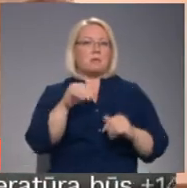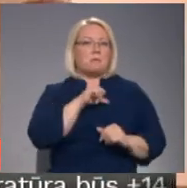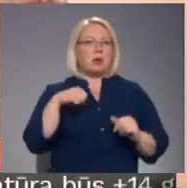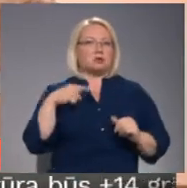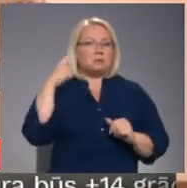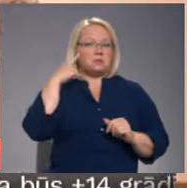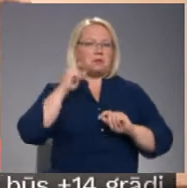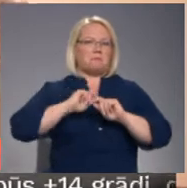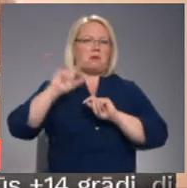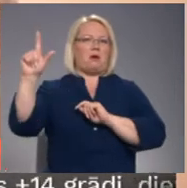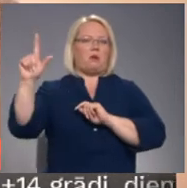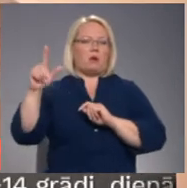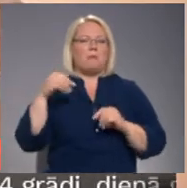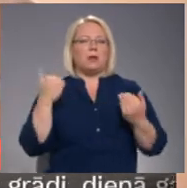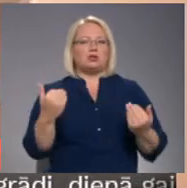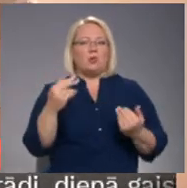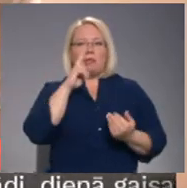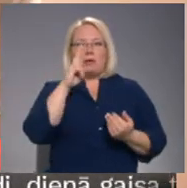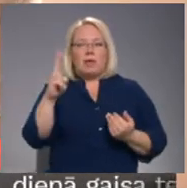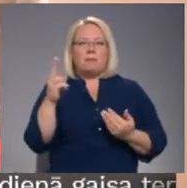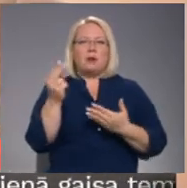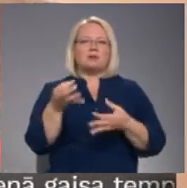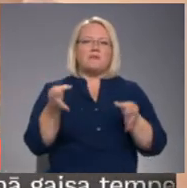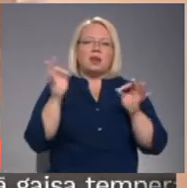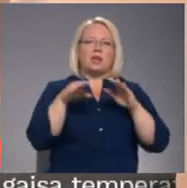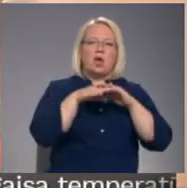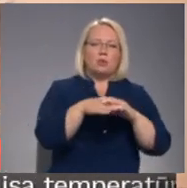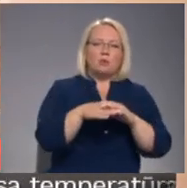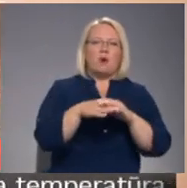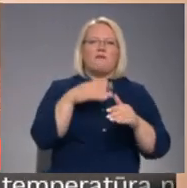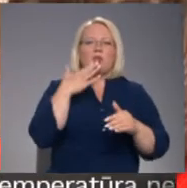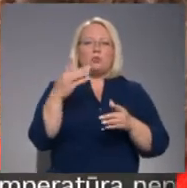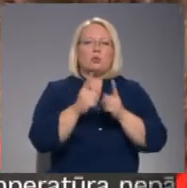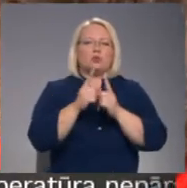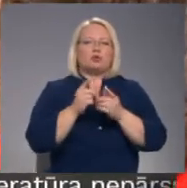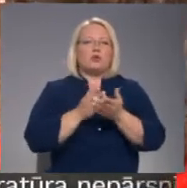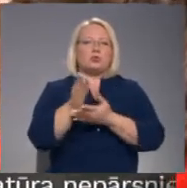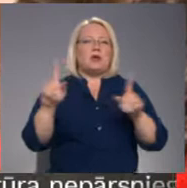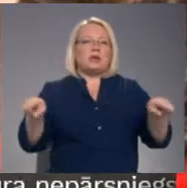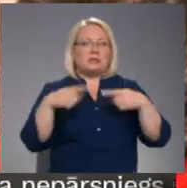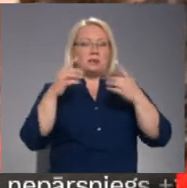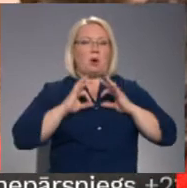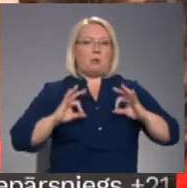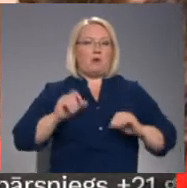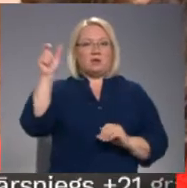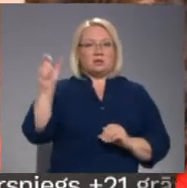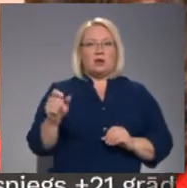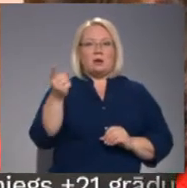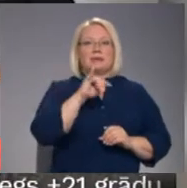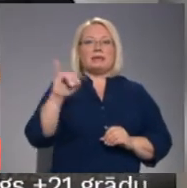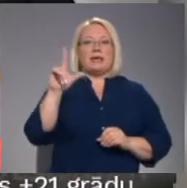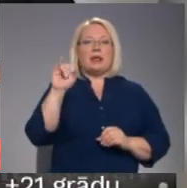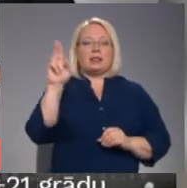Šonedēļ par nozīmīgu ieguldījumu valotniecības un tulkošanas nozars attīstībā Latvijā profesoram Jānim Sīlim tika